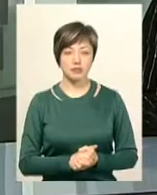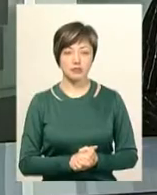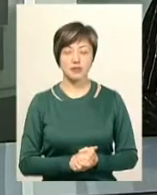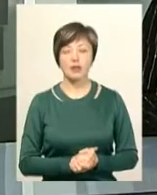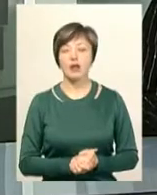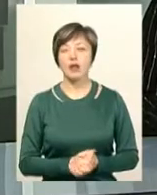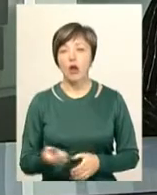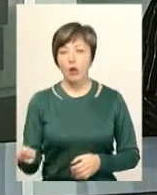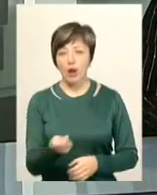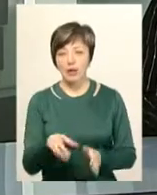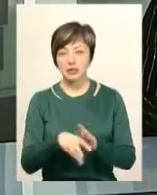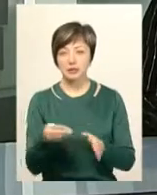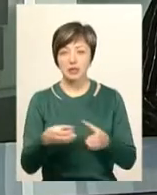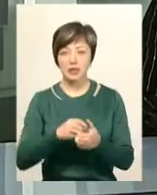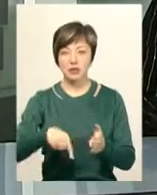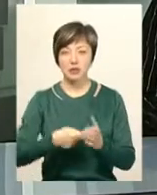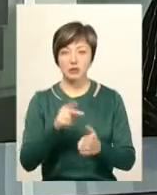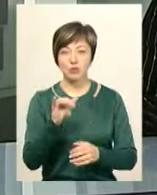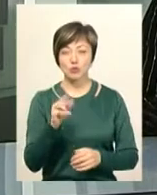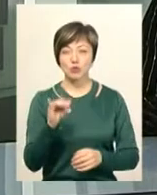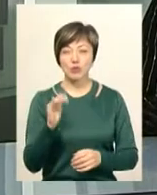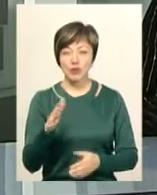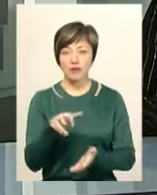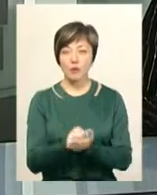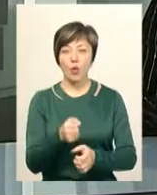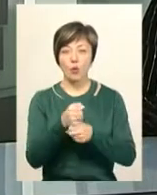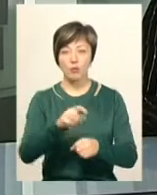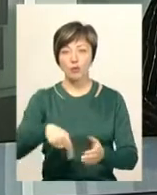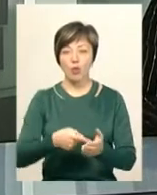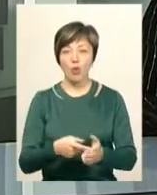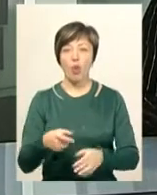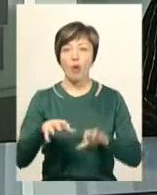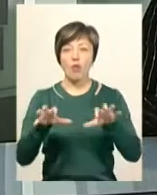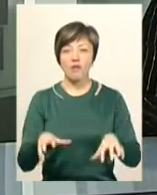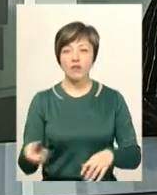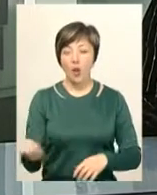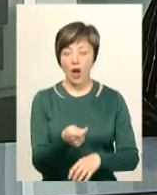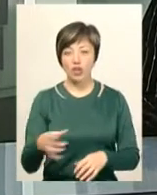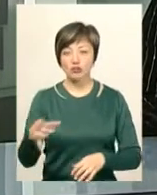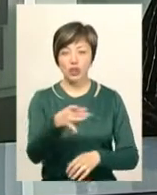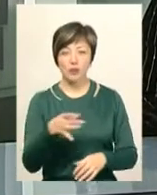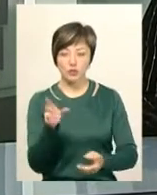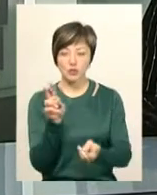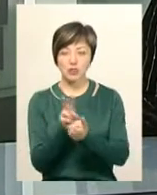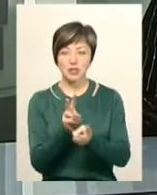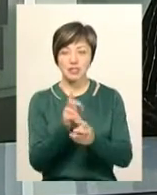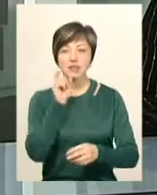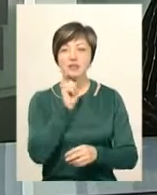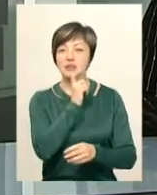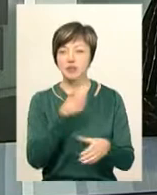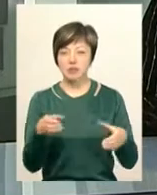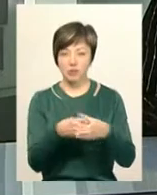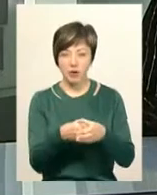Хокейна збірна міста Проскурі вибрала кубок міського голови з хокею-шайбою. У фіналі спортсмени зійшлися із вінницькими